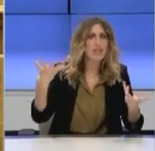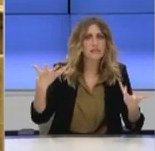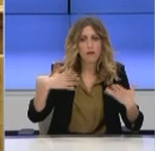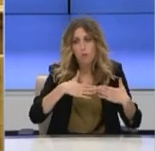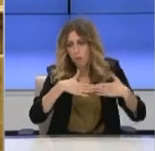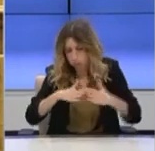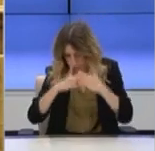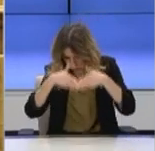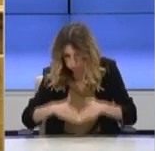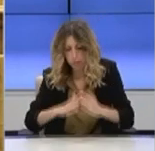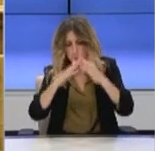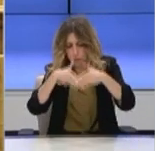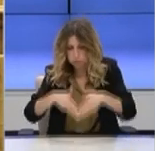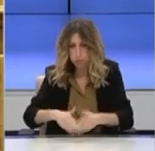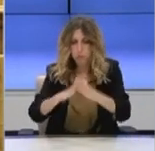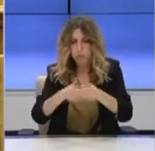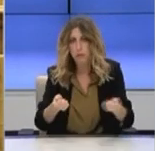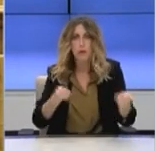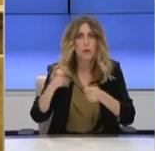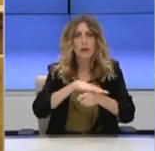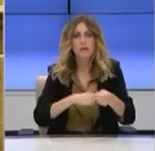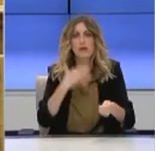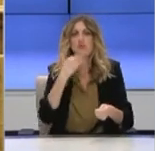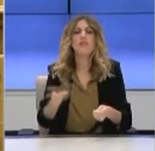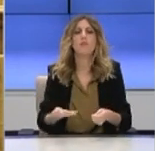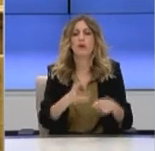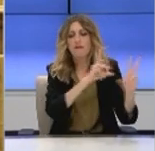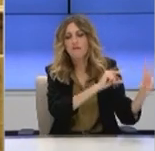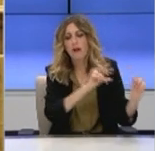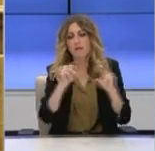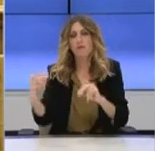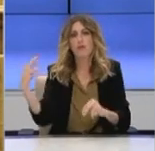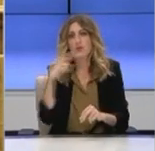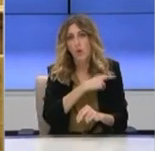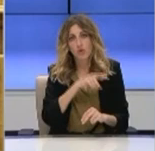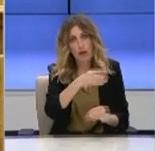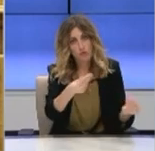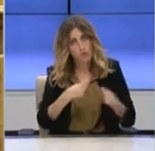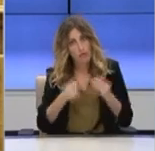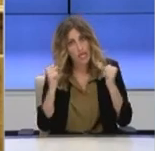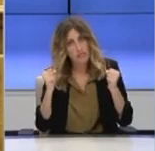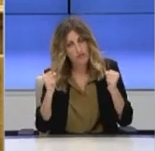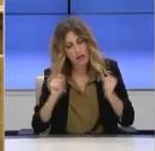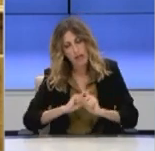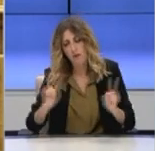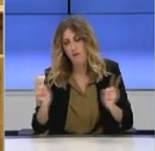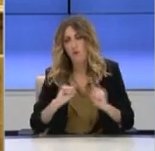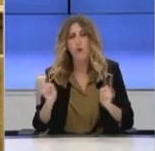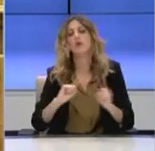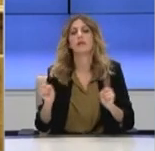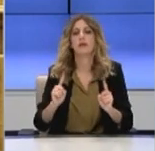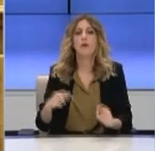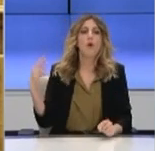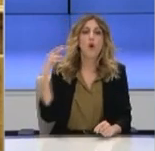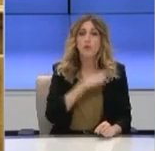και το καλύτερο συνέστημα ασφάλειας. Έχουμε ένα πρωθυπουργό που νομίζει ότι η χώρα βρέθηκε στο χείλος της χρεοκοπίας